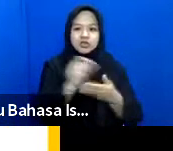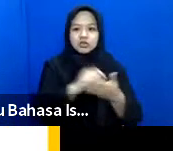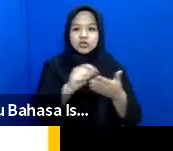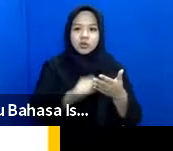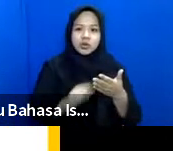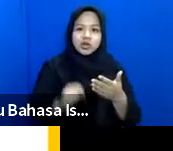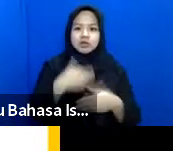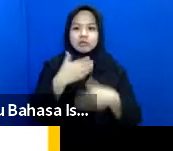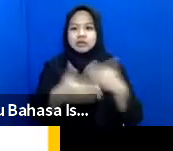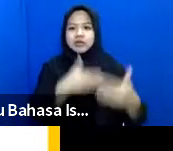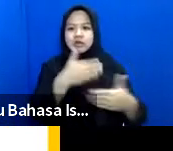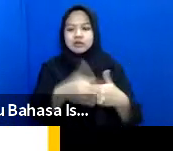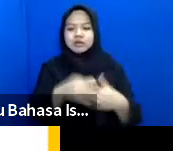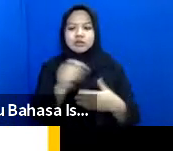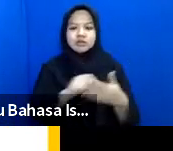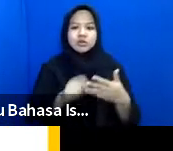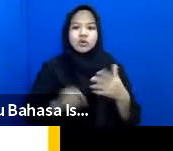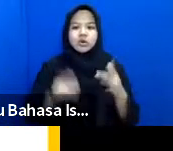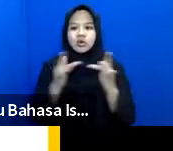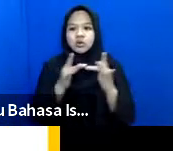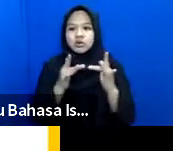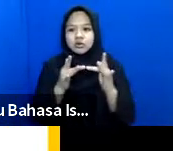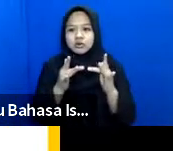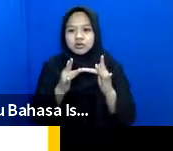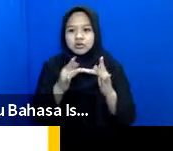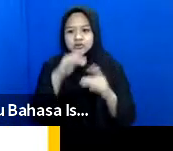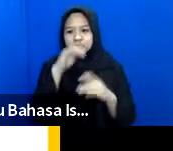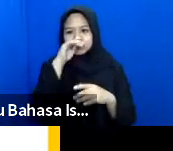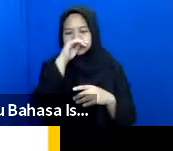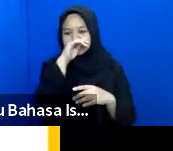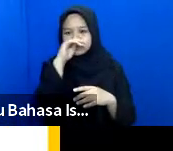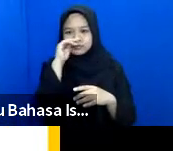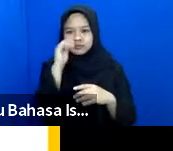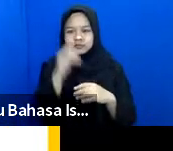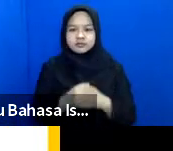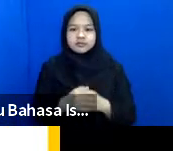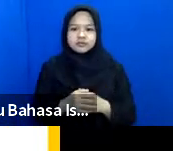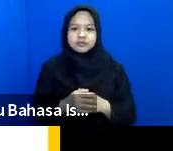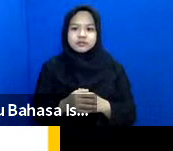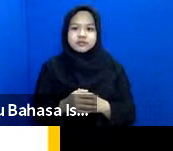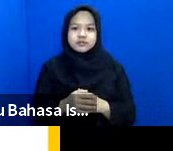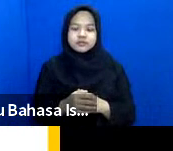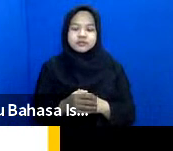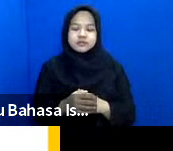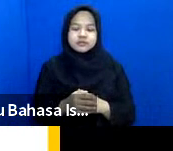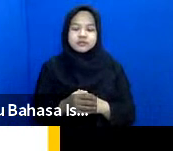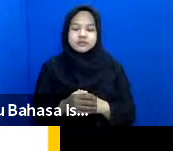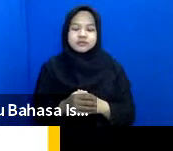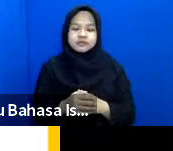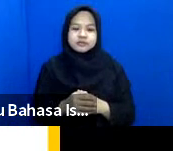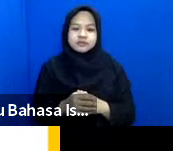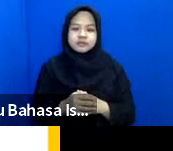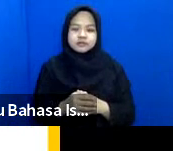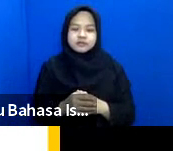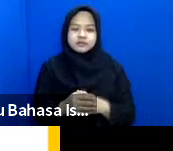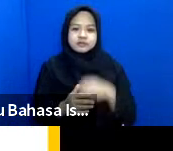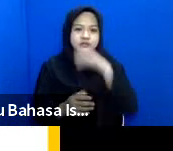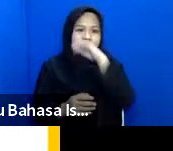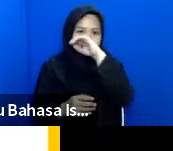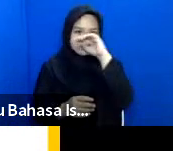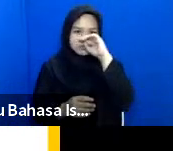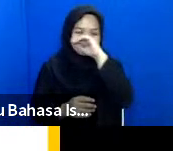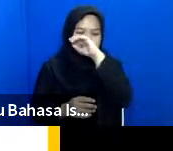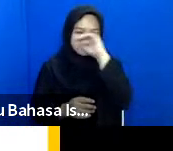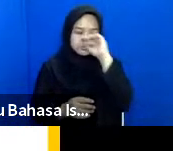yang menerapkan misalkan sekolah online dan lain sebagainya oke kemudian kita